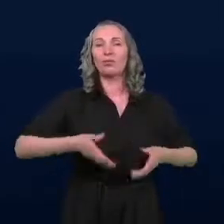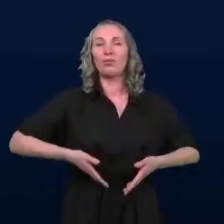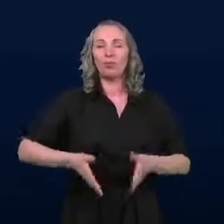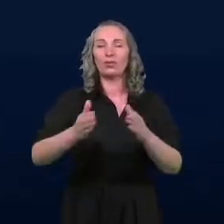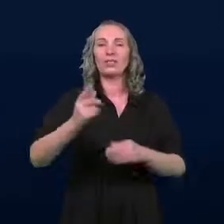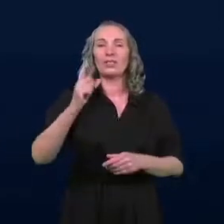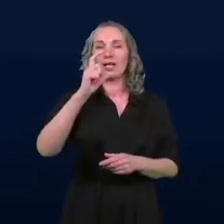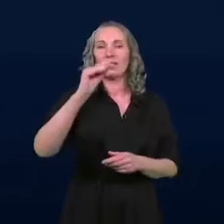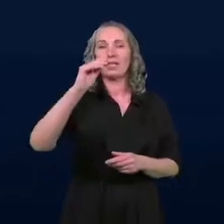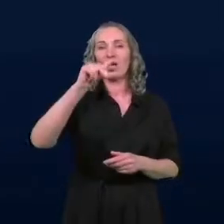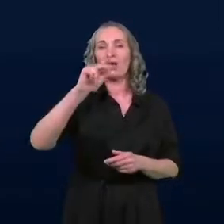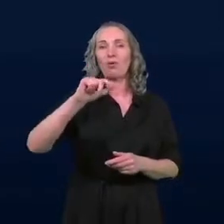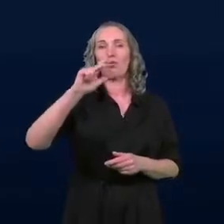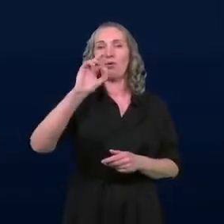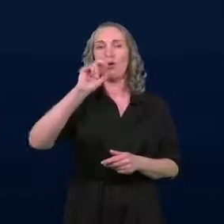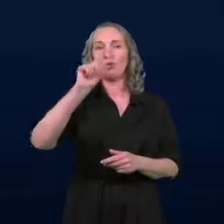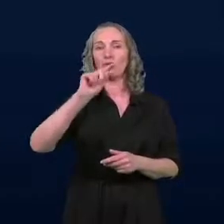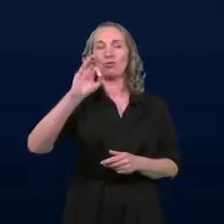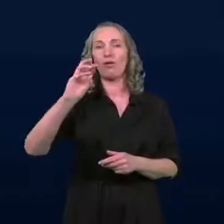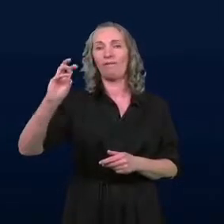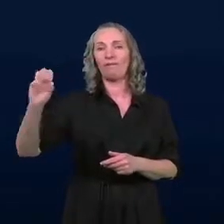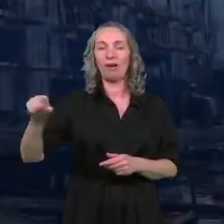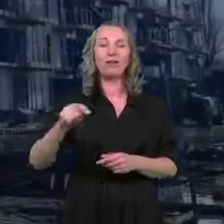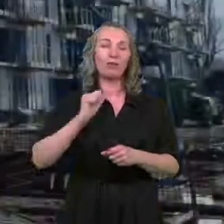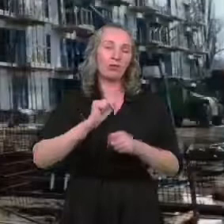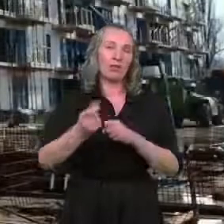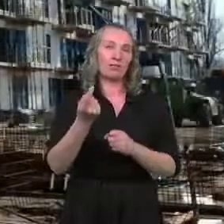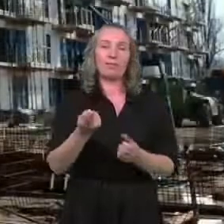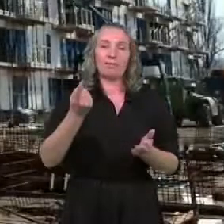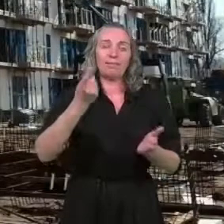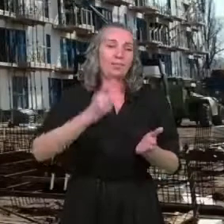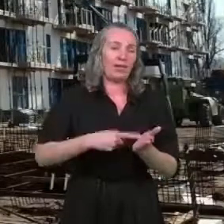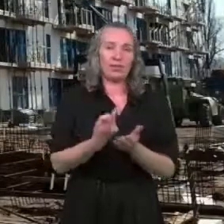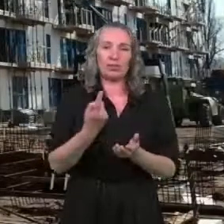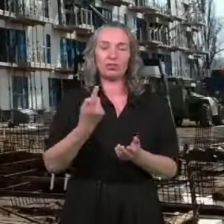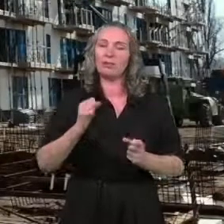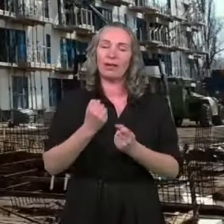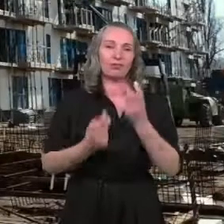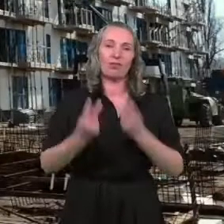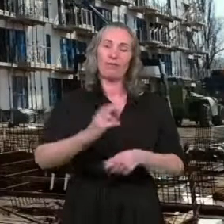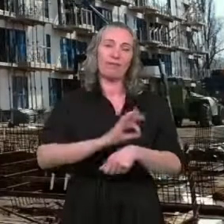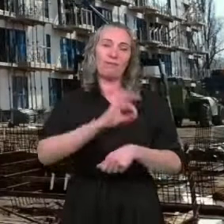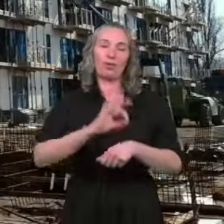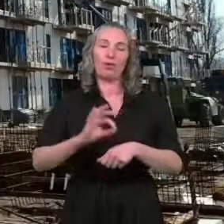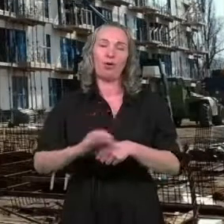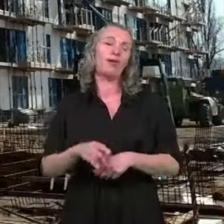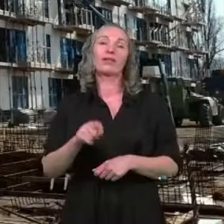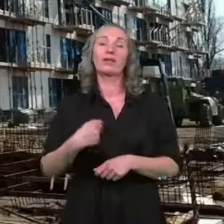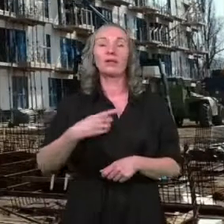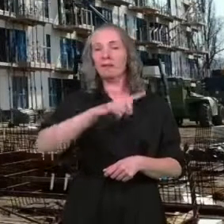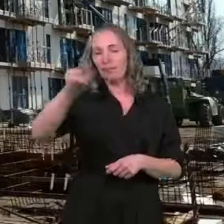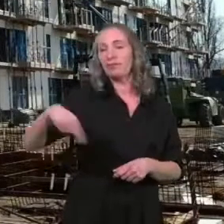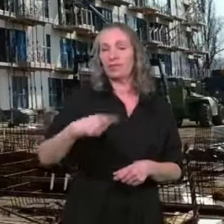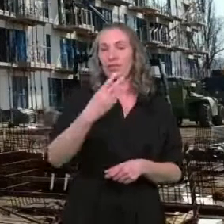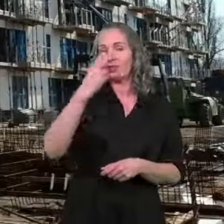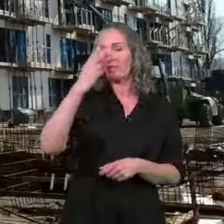celulozowej. To jest oczywiście nasz jeden z pierwszych bardzo ważnych projektów. Zresztą państwo widzą